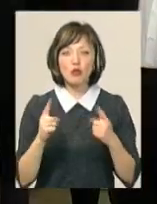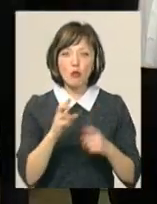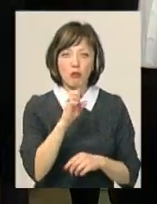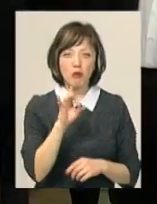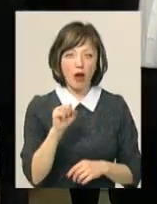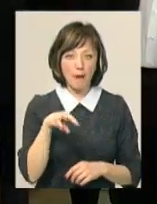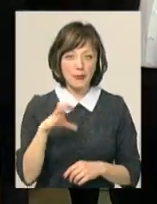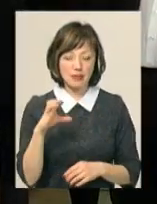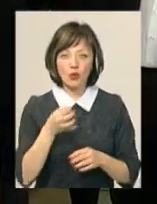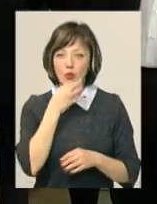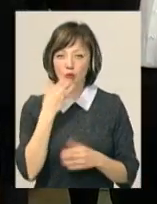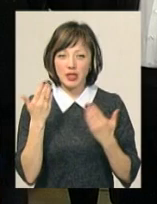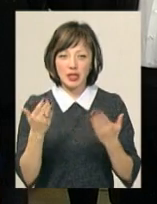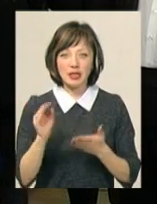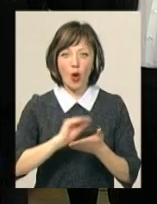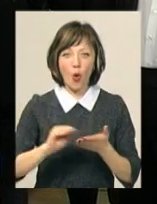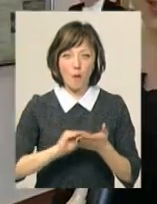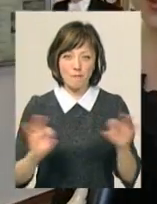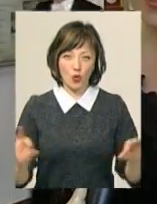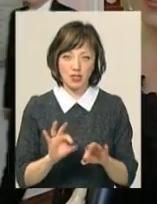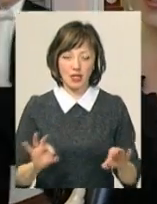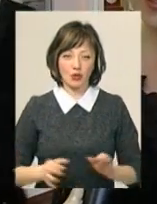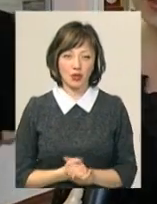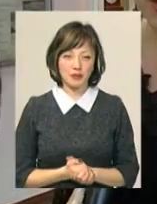відповіли, що це один із улюблених їхніх композиторів.